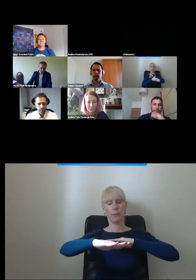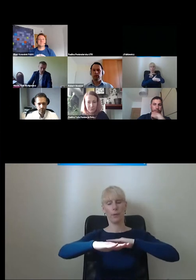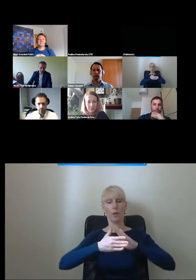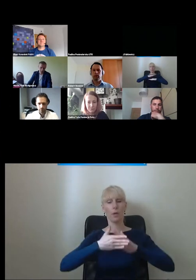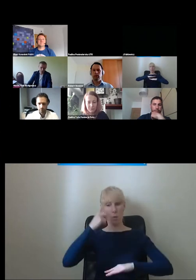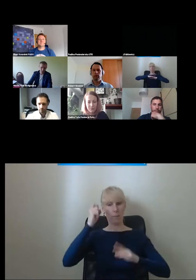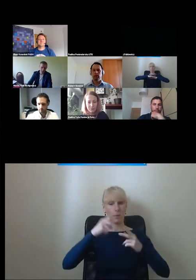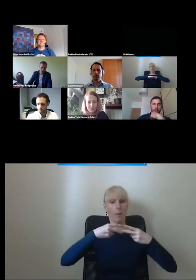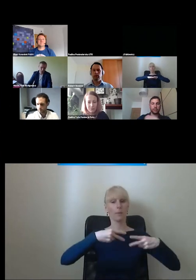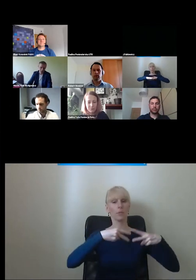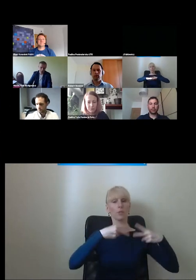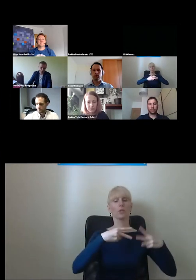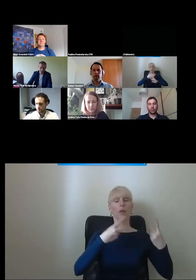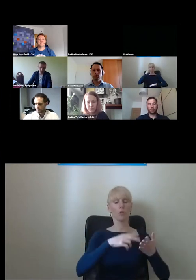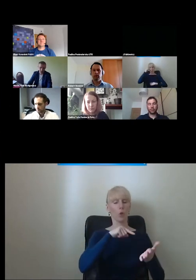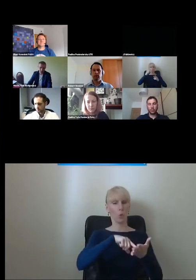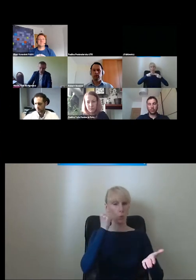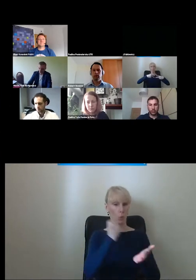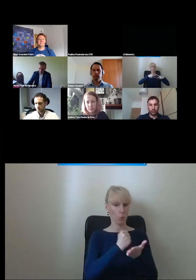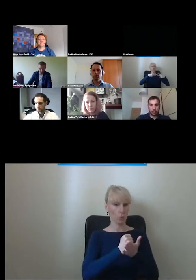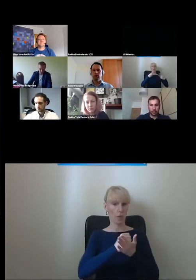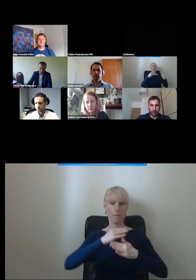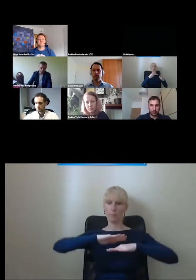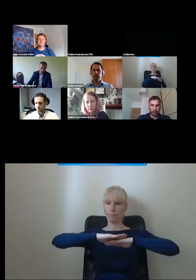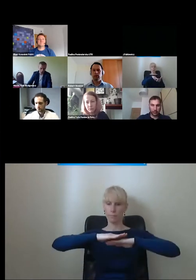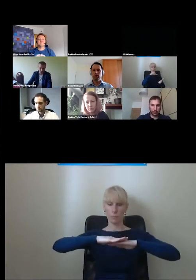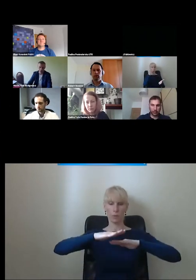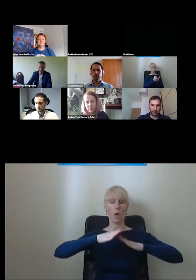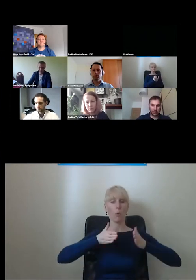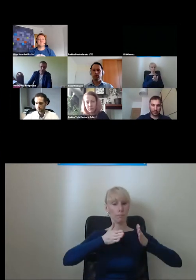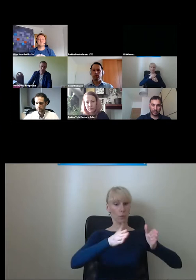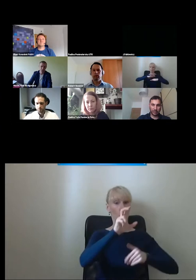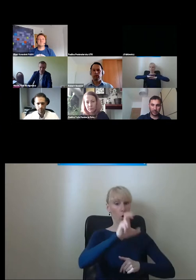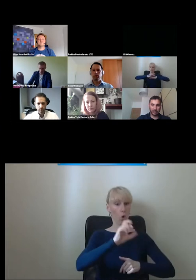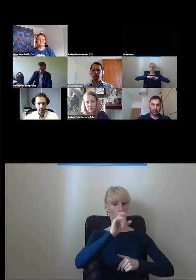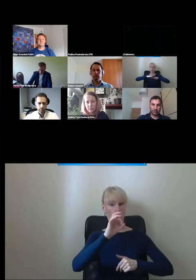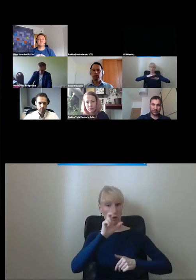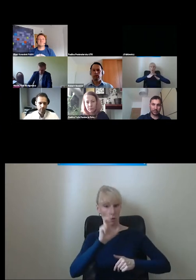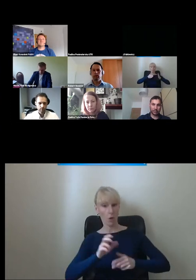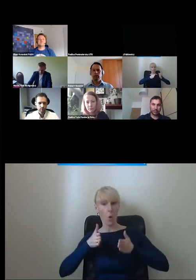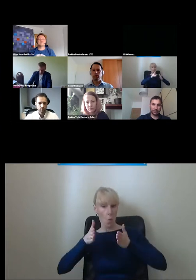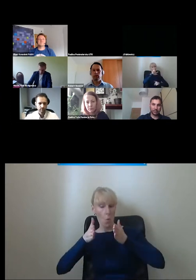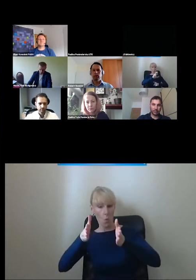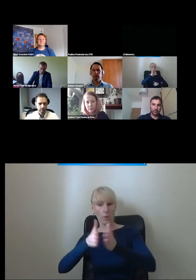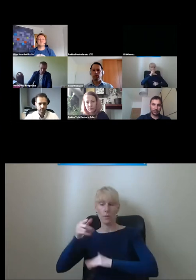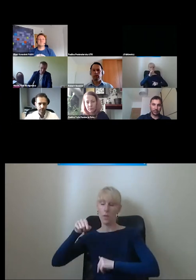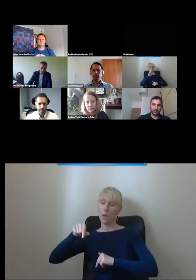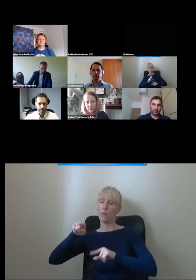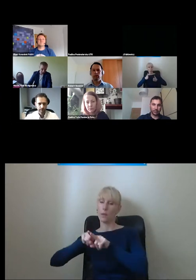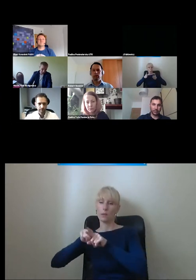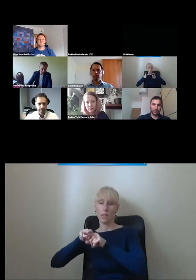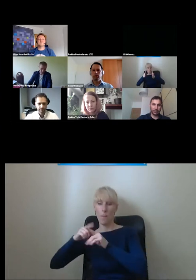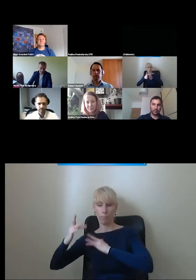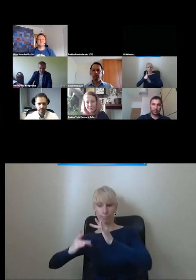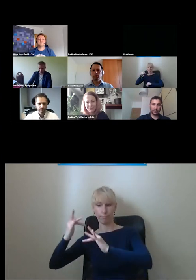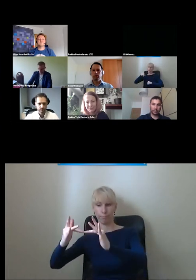jest rozporządzenie, które określa jakie powinny być pochylenia zarówno dla dróg, dla chodników, dla ścieżek rowerowych. Może ten dziennik ustaw doskonały